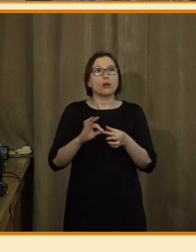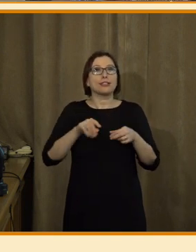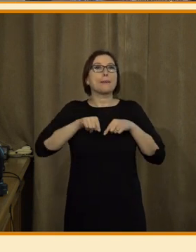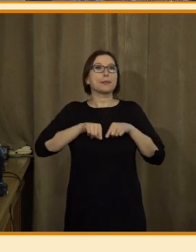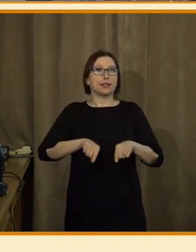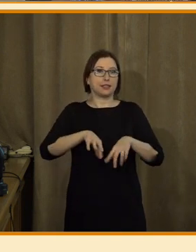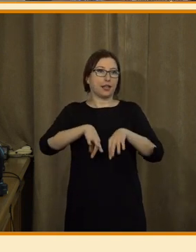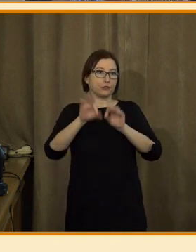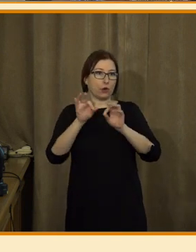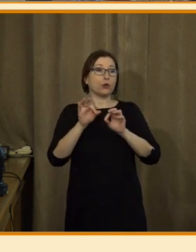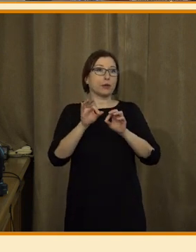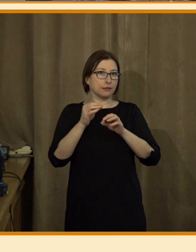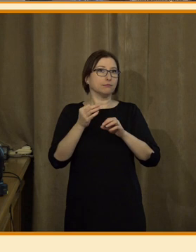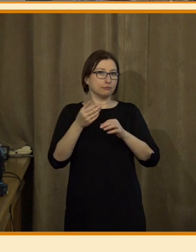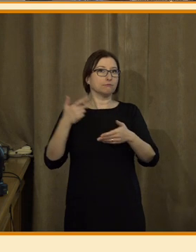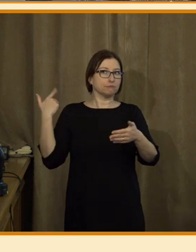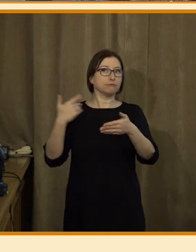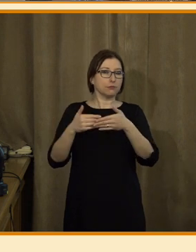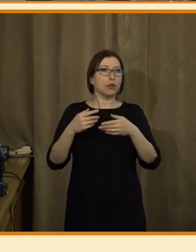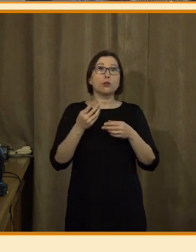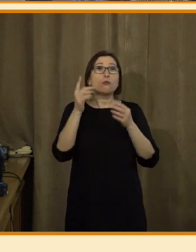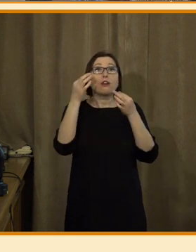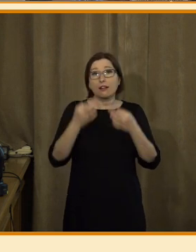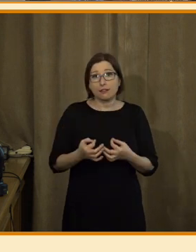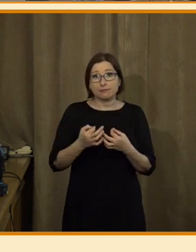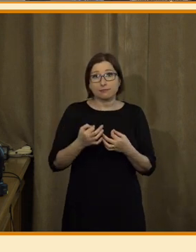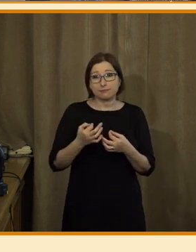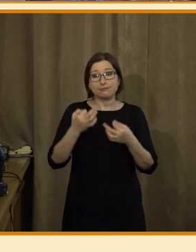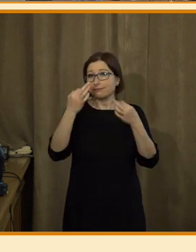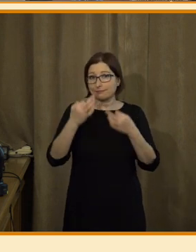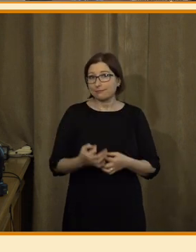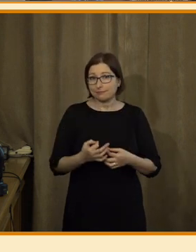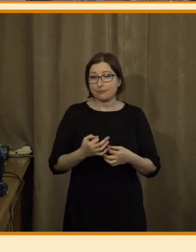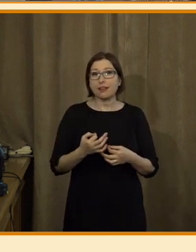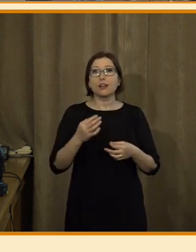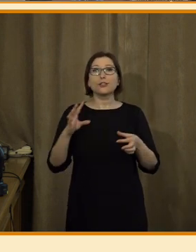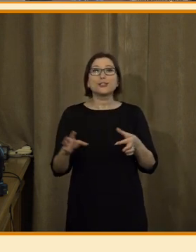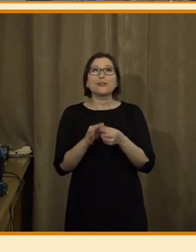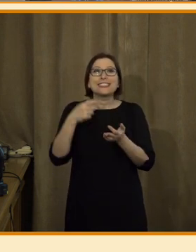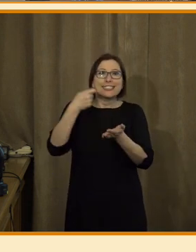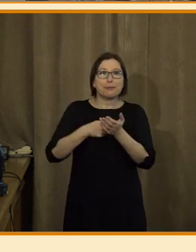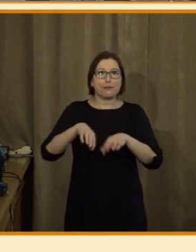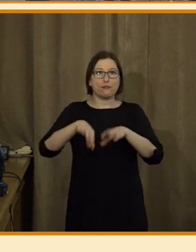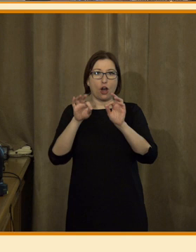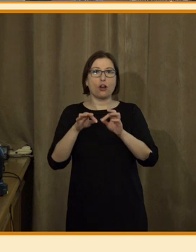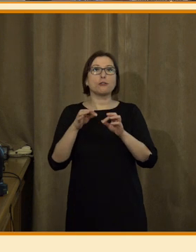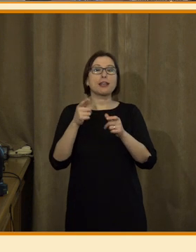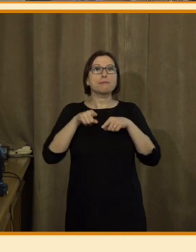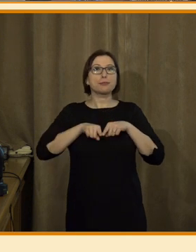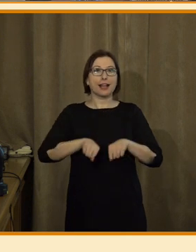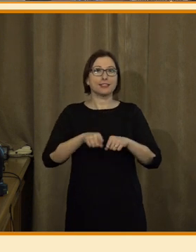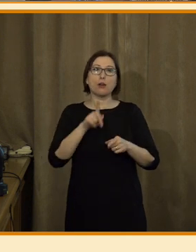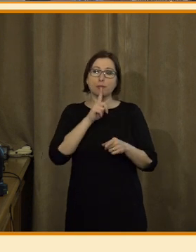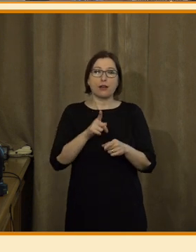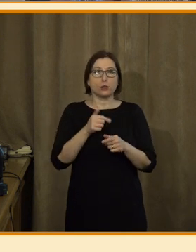volbách, což bylo nejjednodušší. Odvíjí se to od charakteru těch voleb. Prezidentské